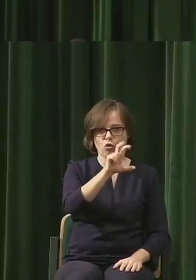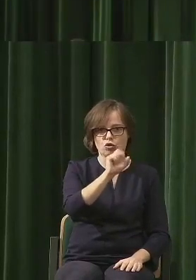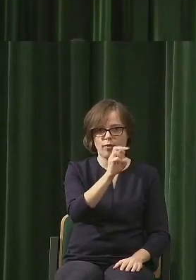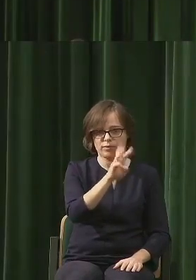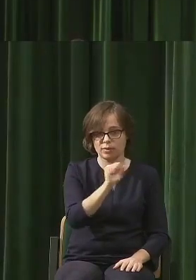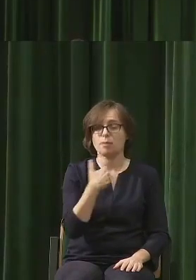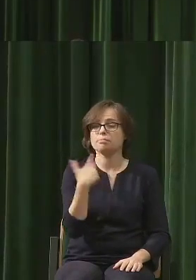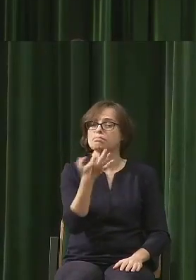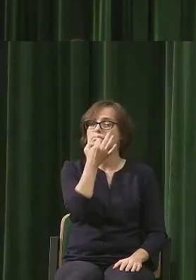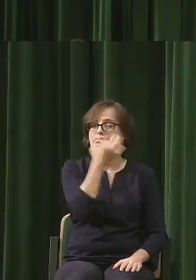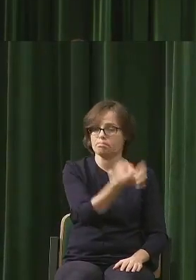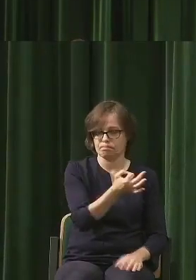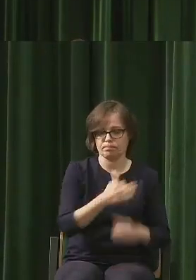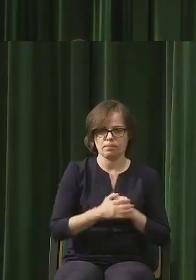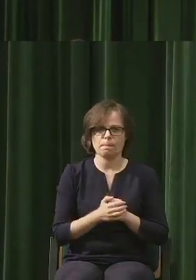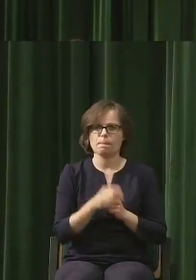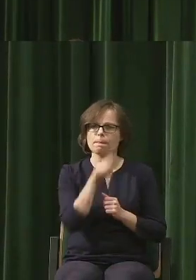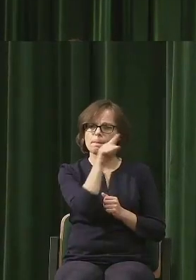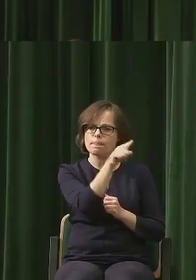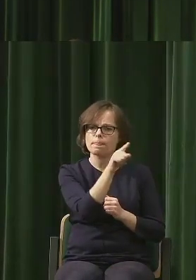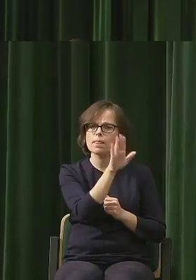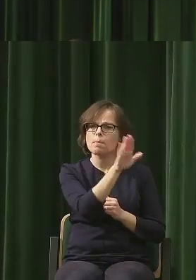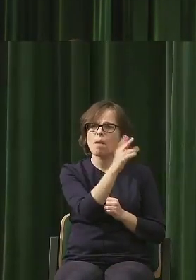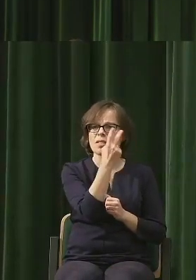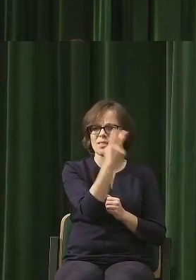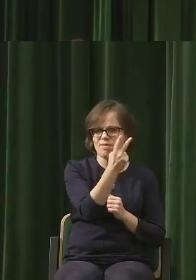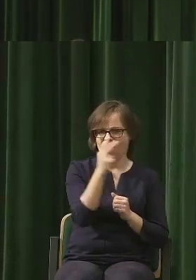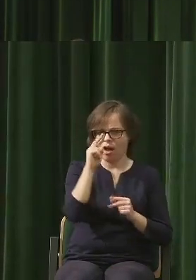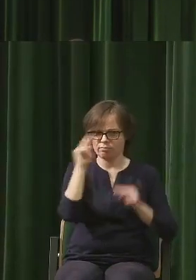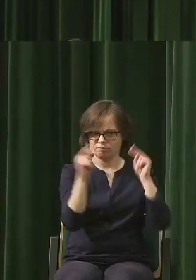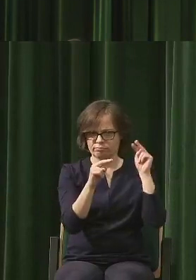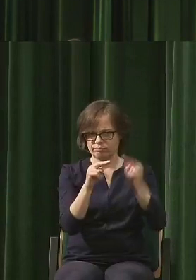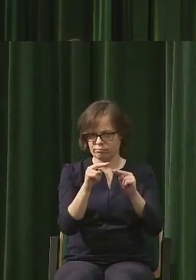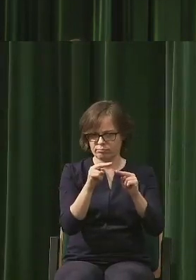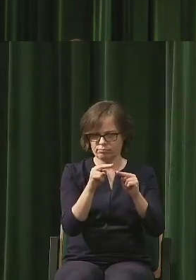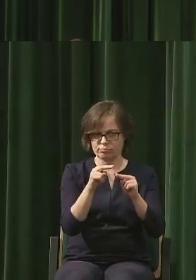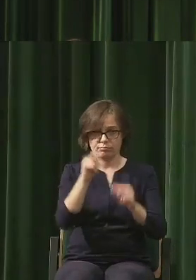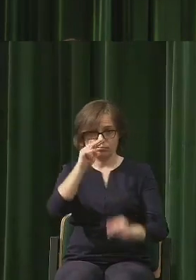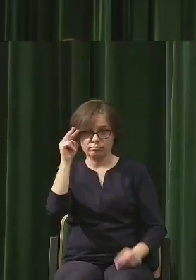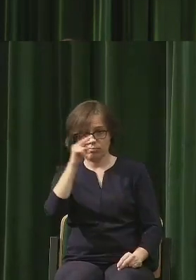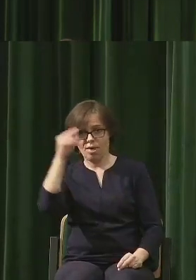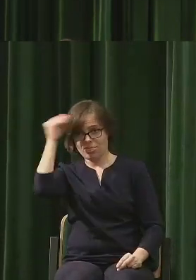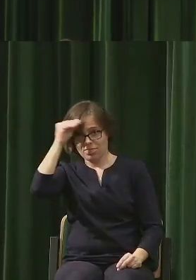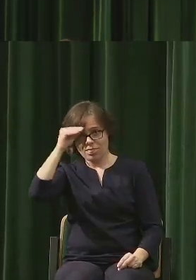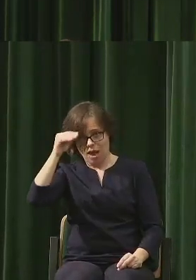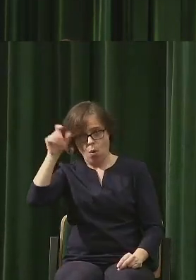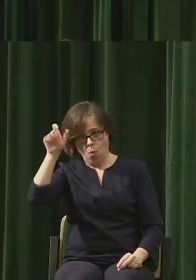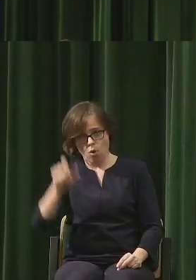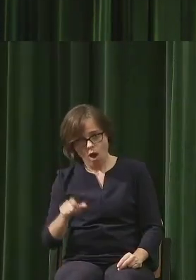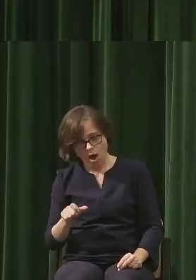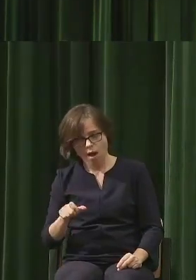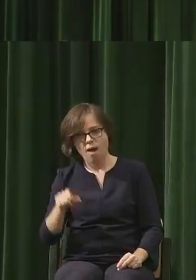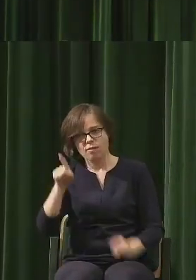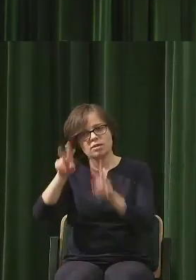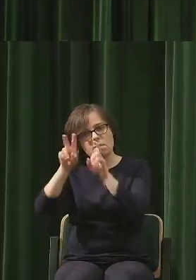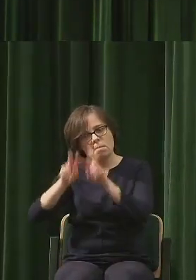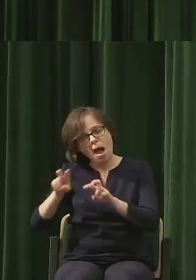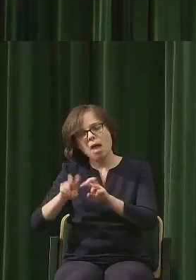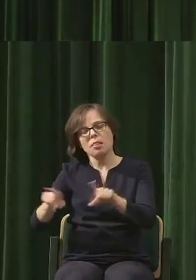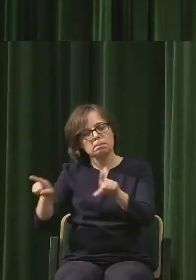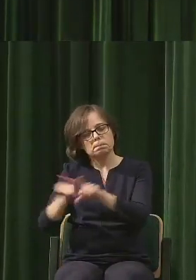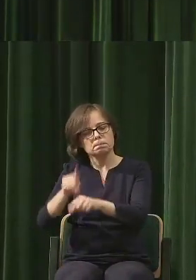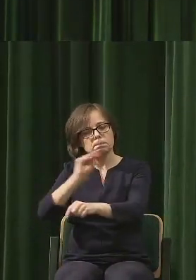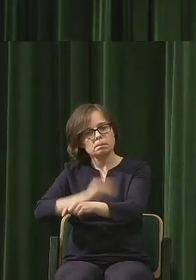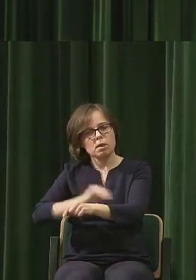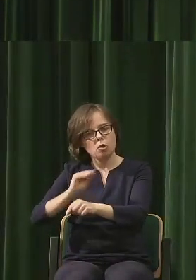kolei zapytać, bo pani łączy jakby dwie perspektywy. Naukowczyni, która jakby bada zgodnie z metodami nauki